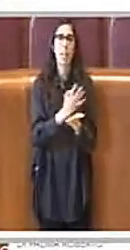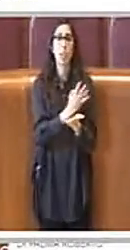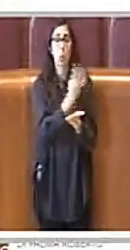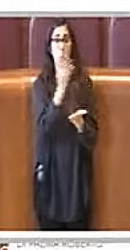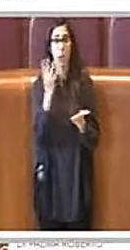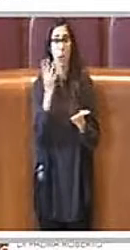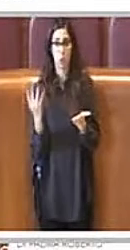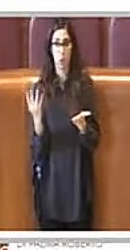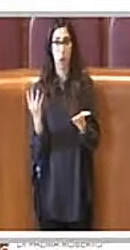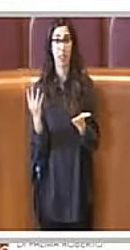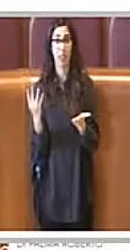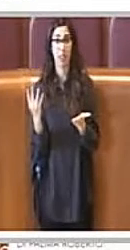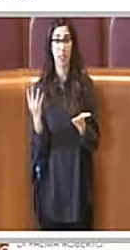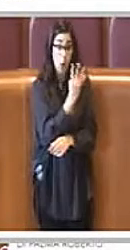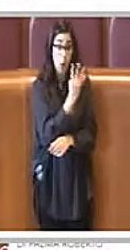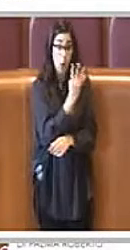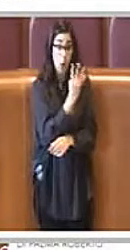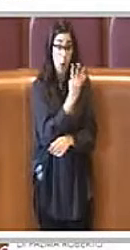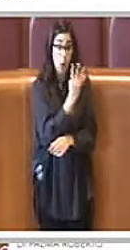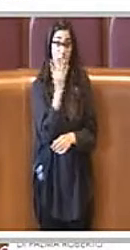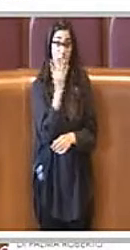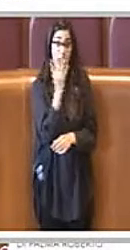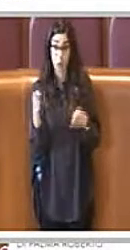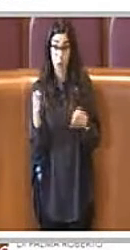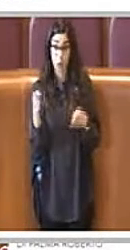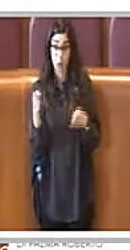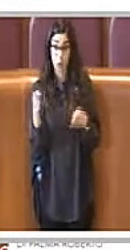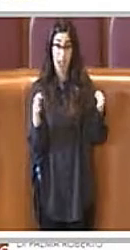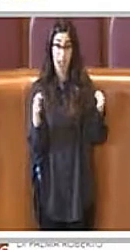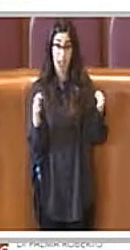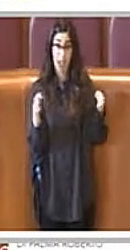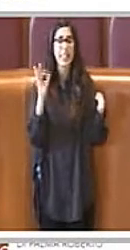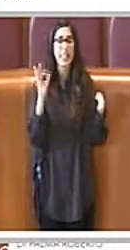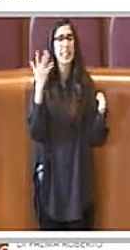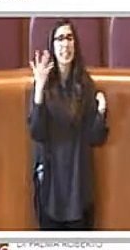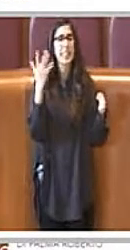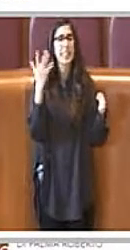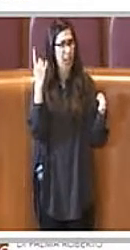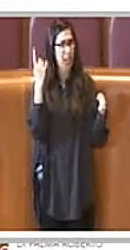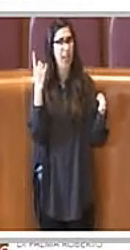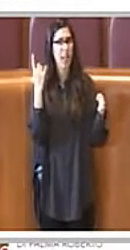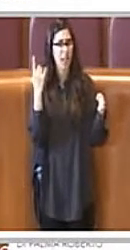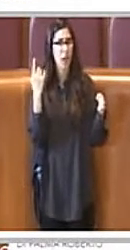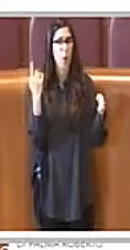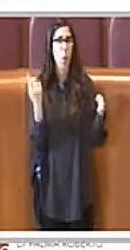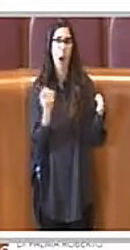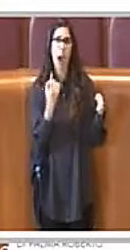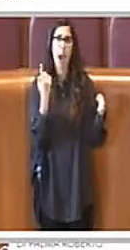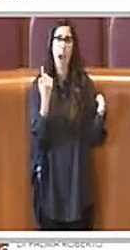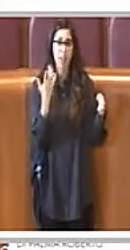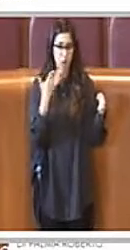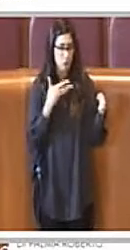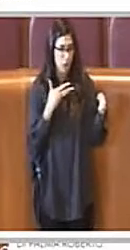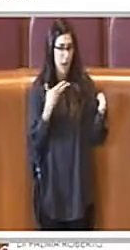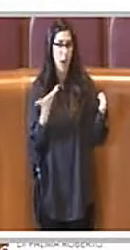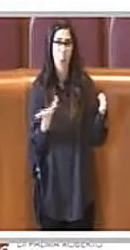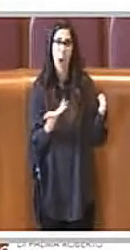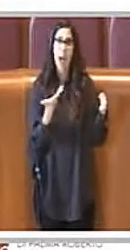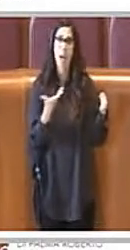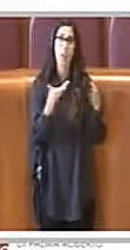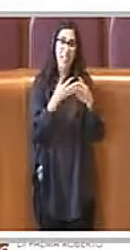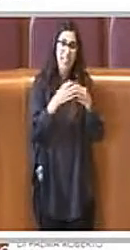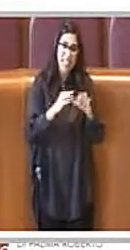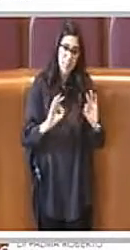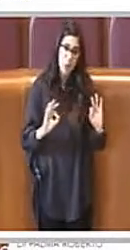nel corso di questi quattro anni, nel momento in cui dovessero essere disponibili nuove palestre O